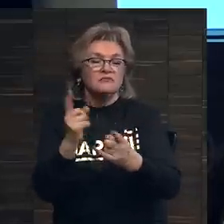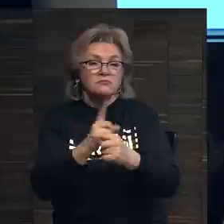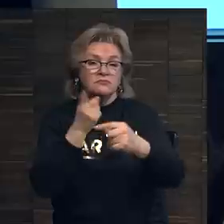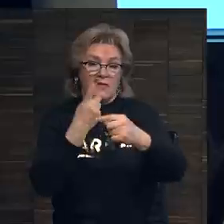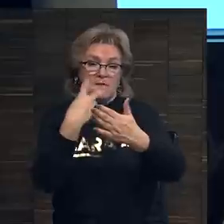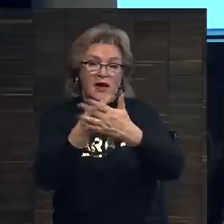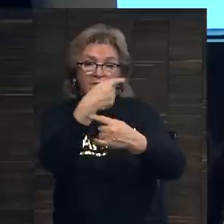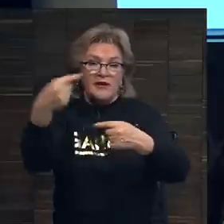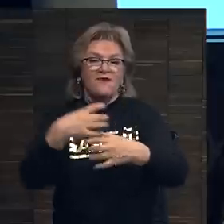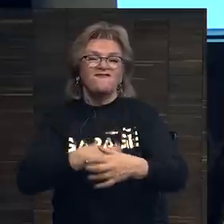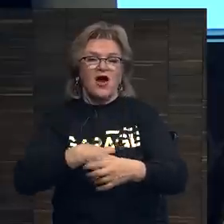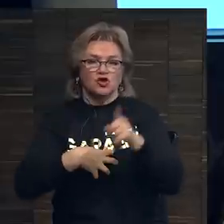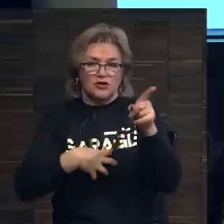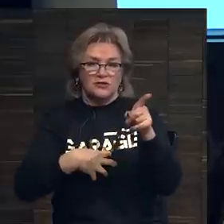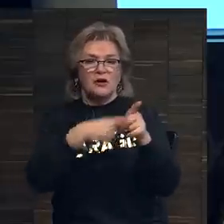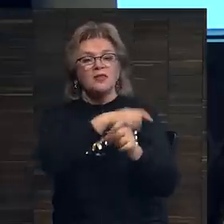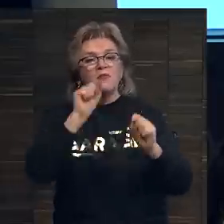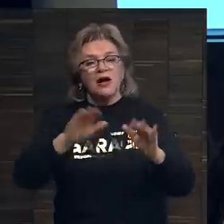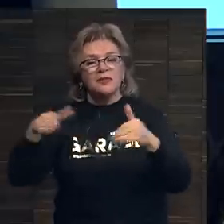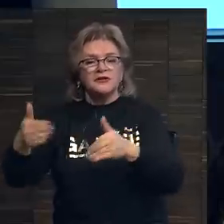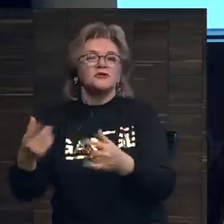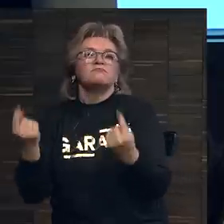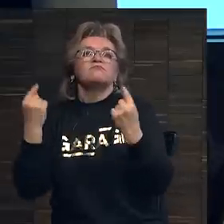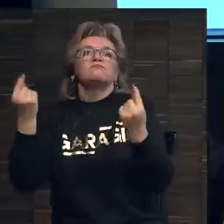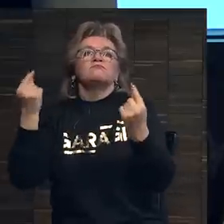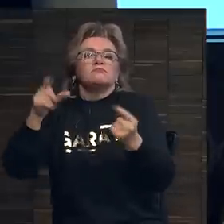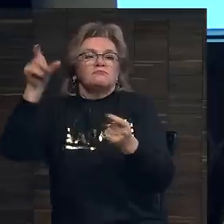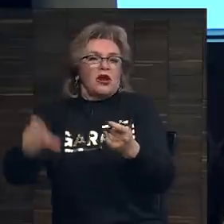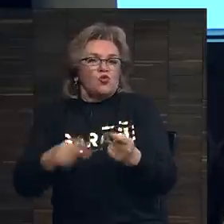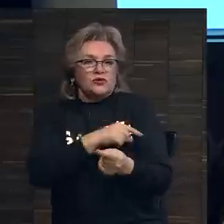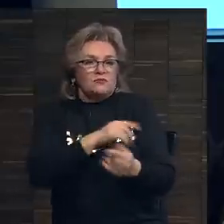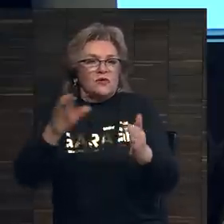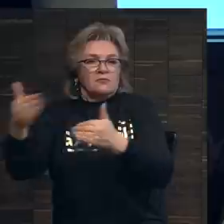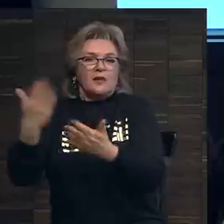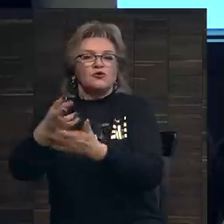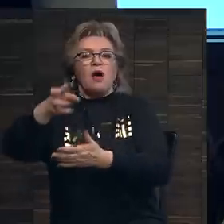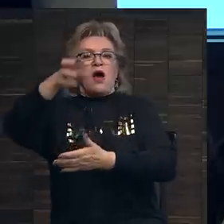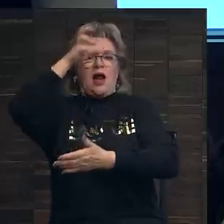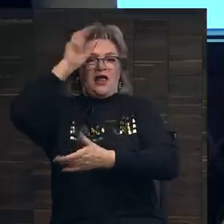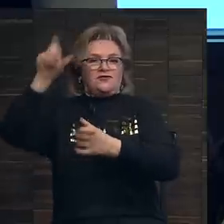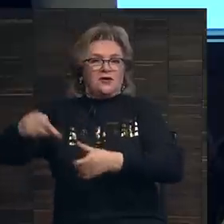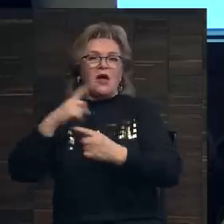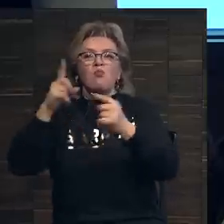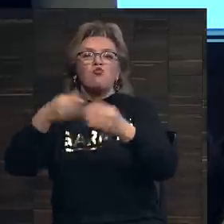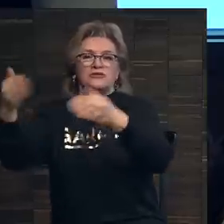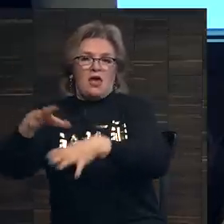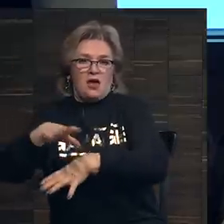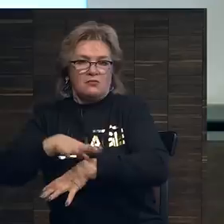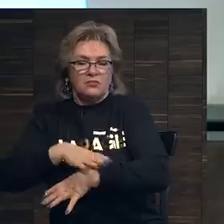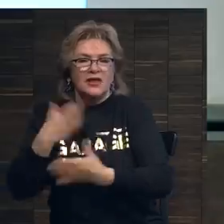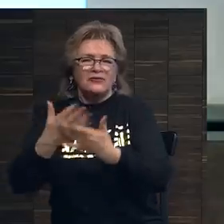важность работы, потому что она могла принадлежать важным, престижным людям, королевским особым, музеям